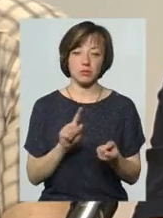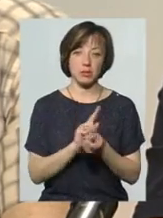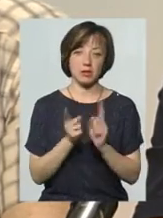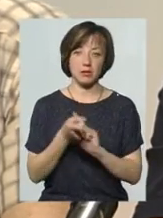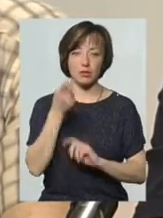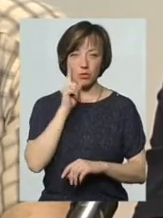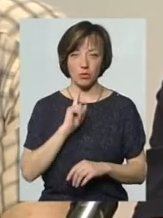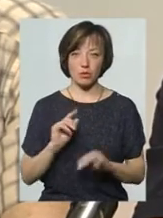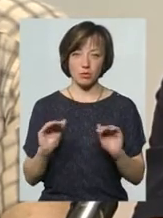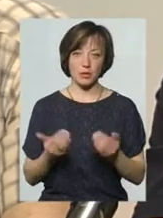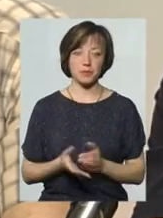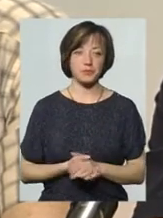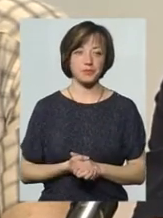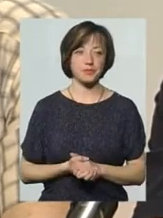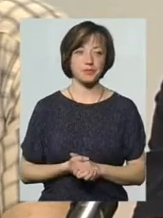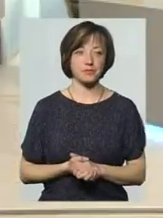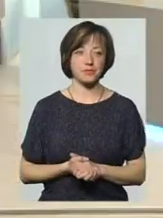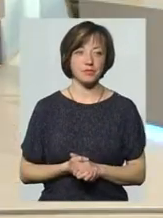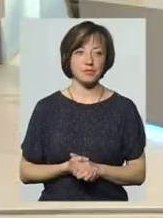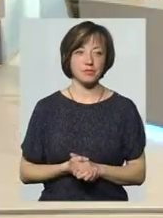стане менш таким травмуючим.